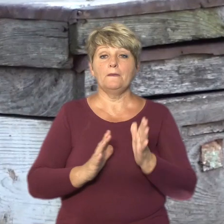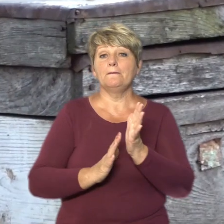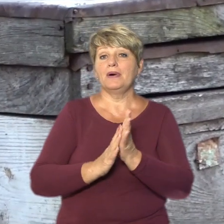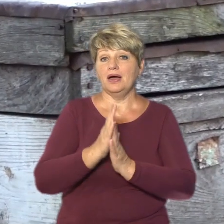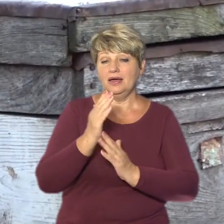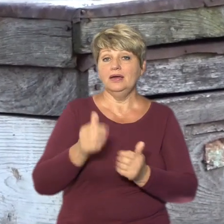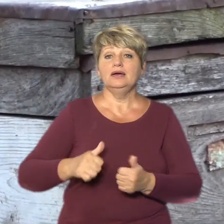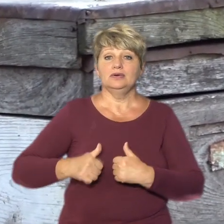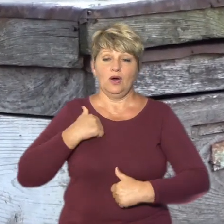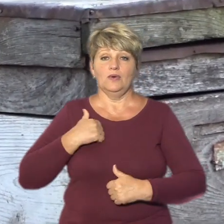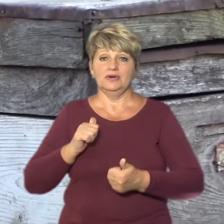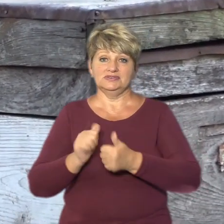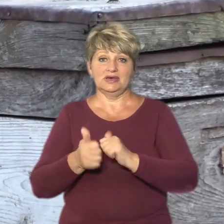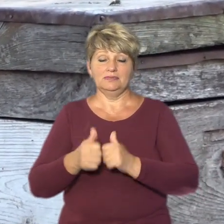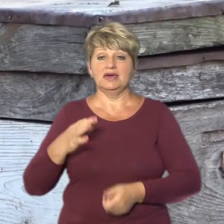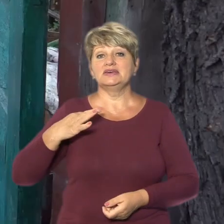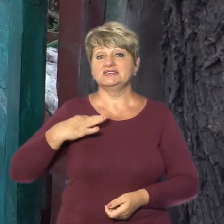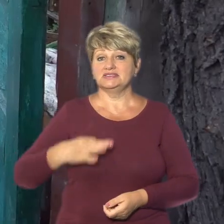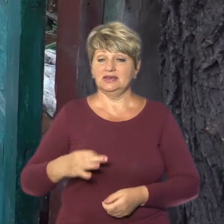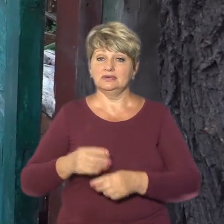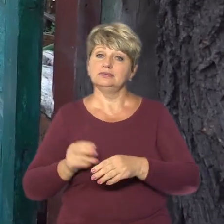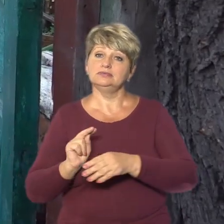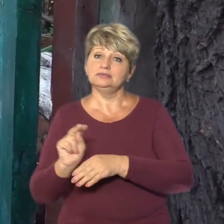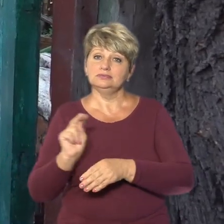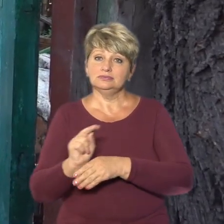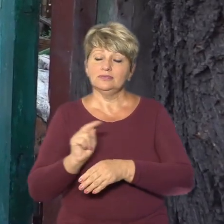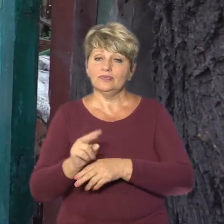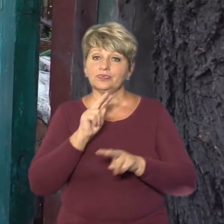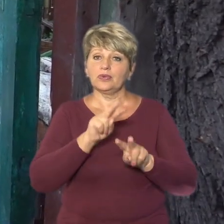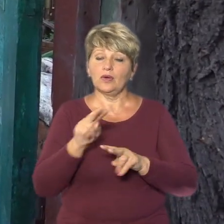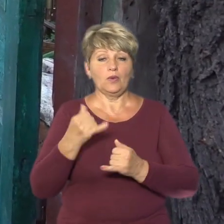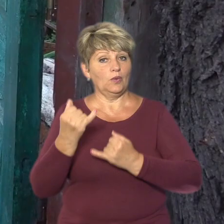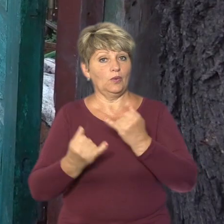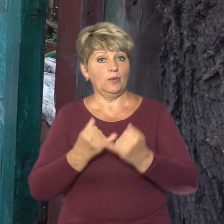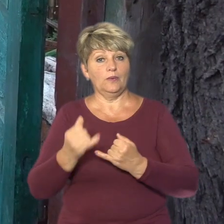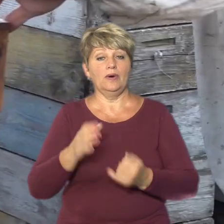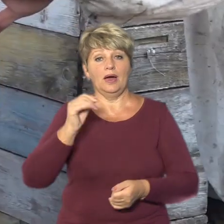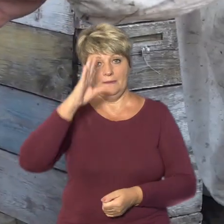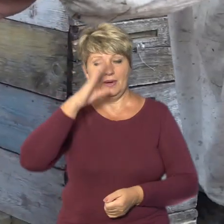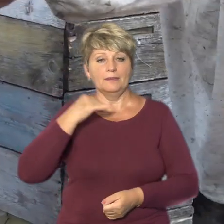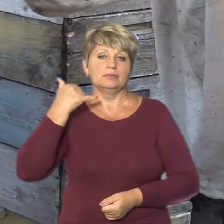гідна заміна. Син Ярослав інструктує його по догляду за бджолами Олександр телефоном.